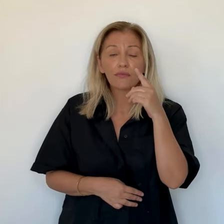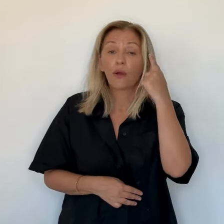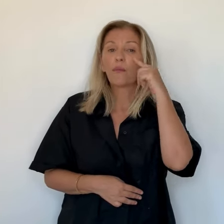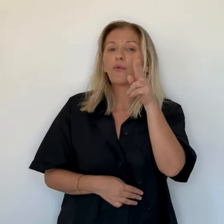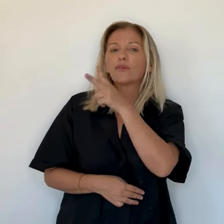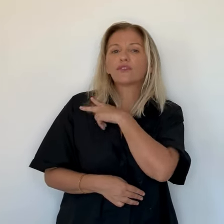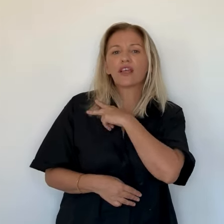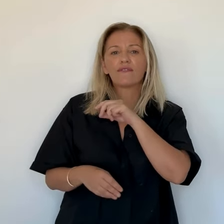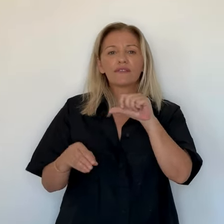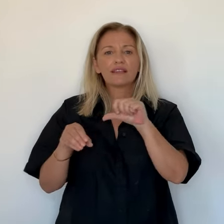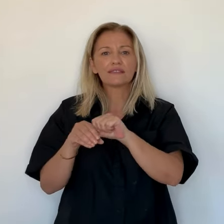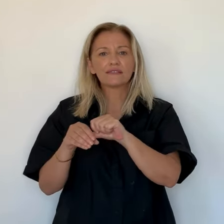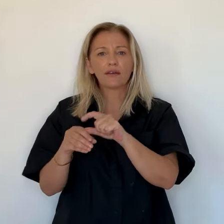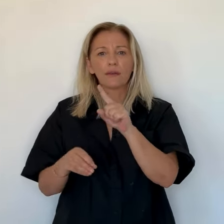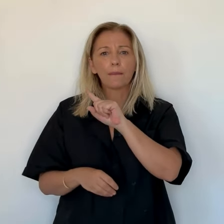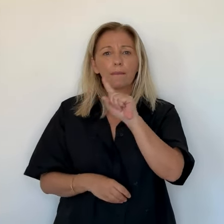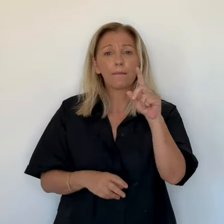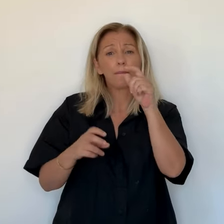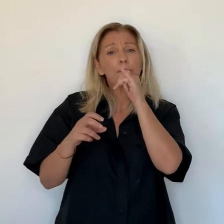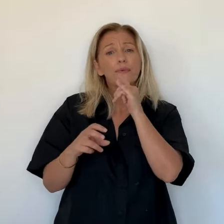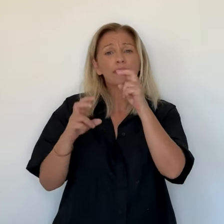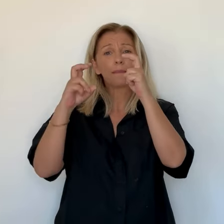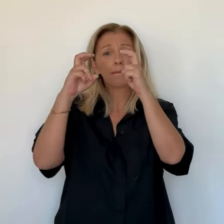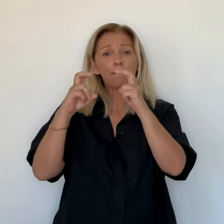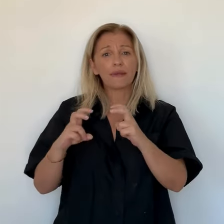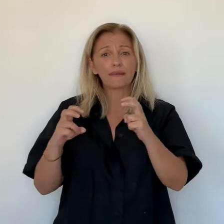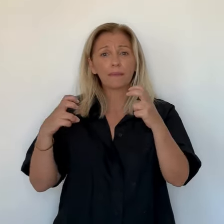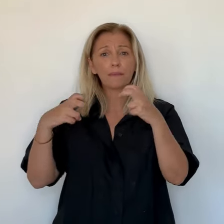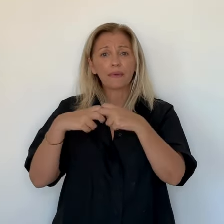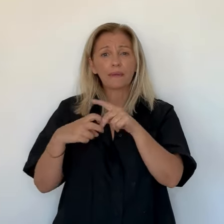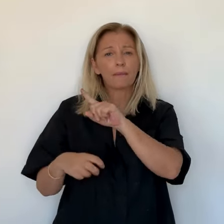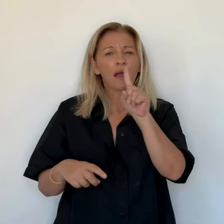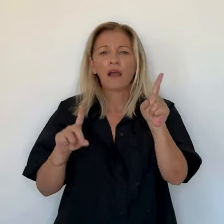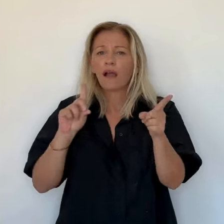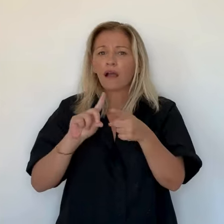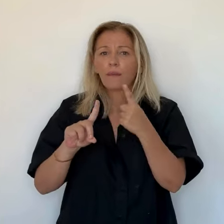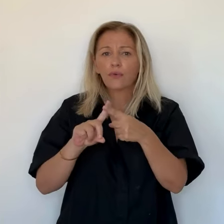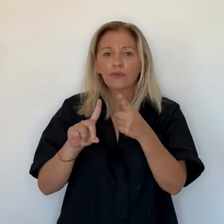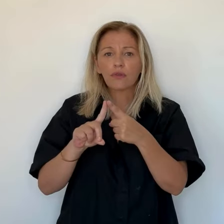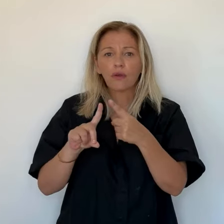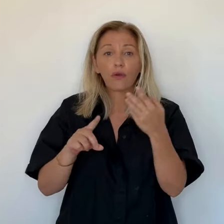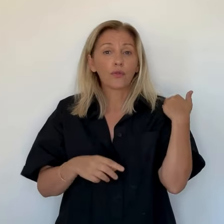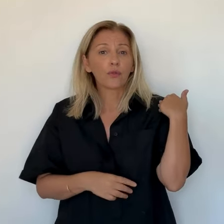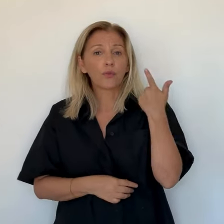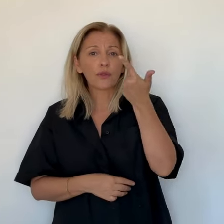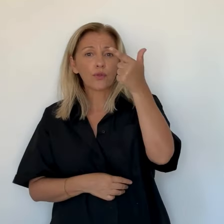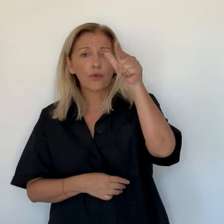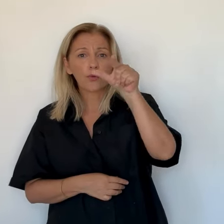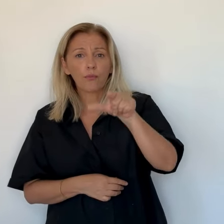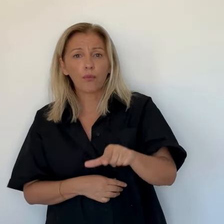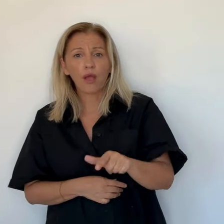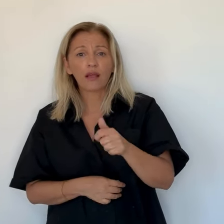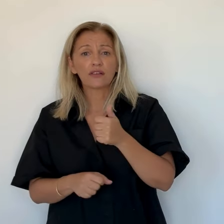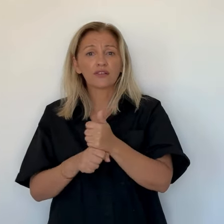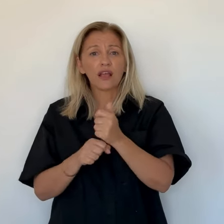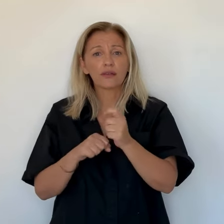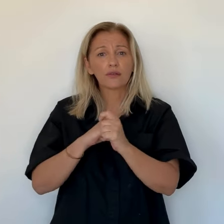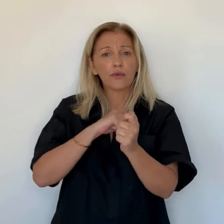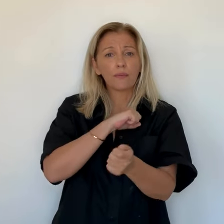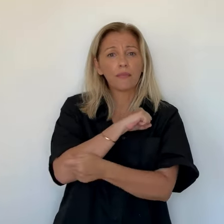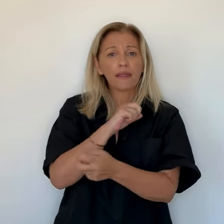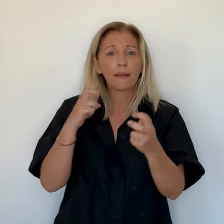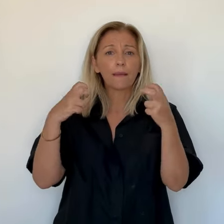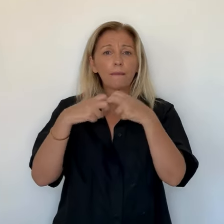énorme sur mon pouvoir d'achat, mon portefeuille, mon quotidien. Du côté du pompiste, cette